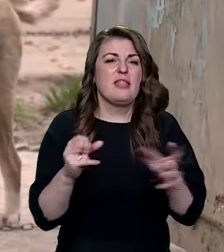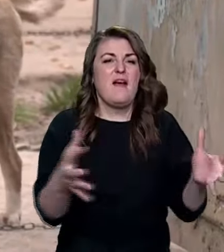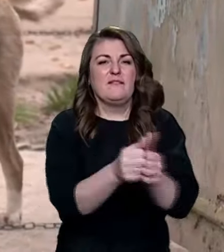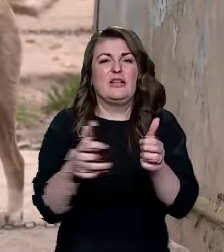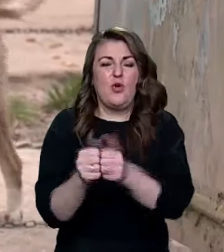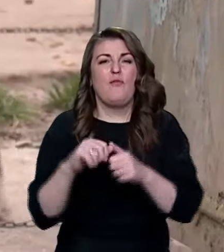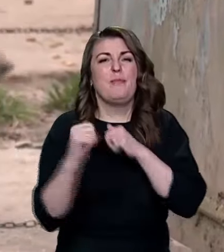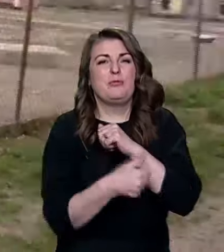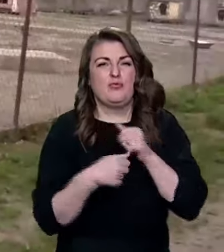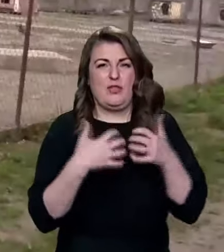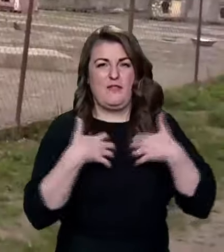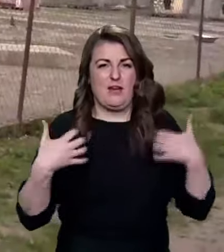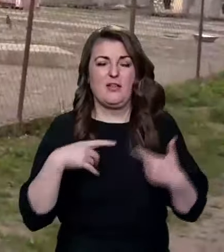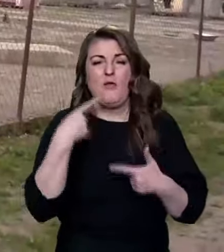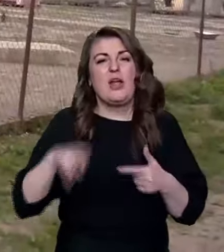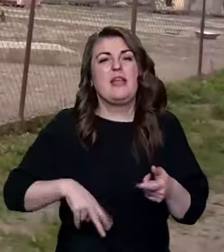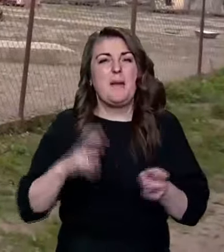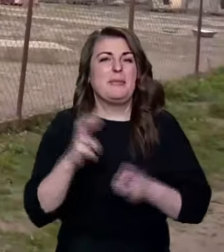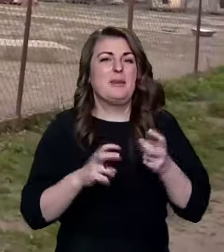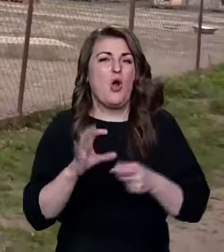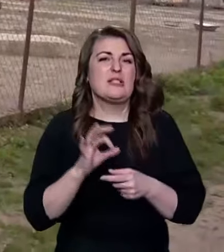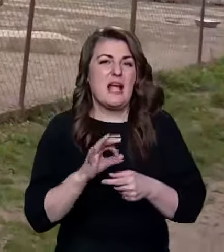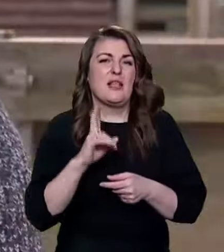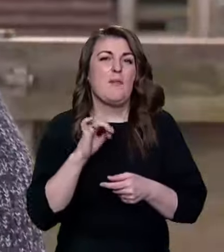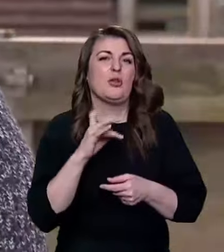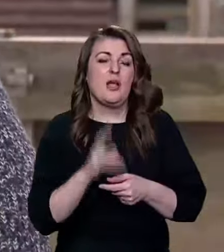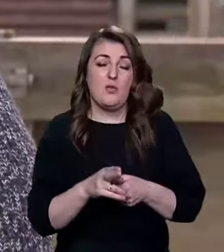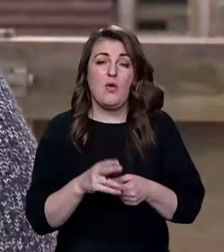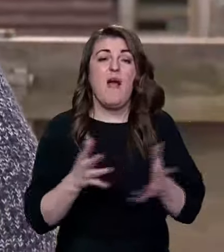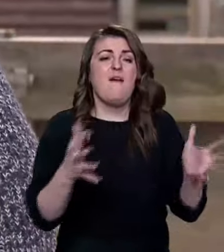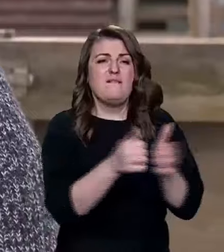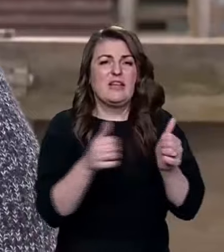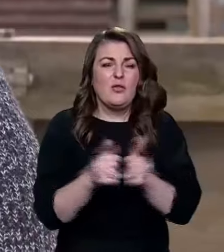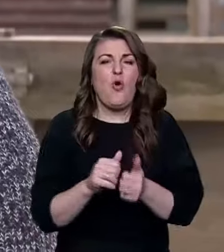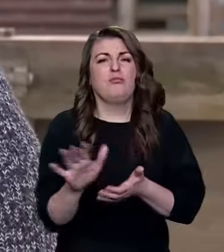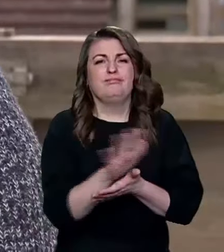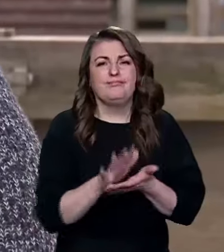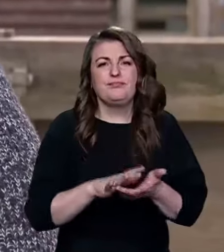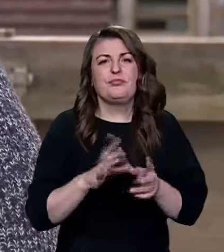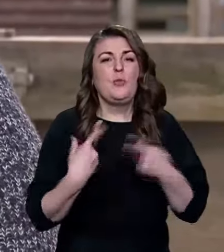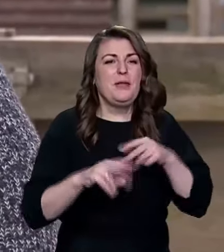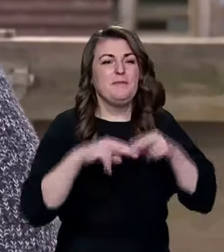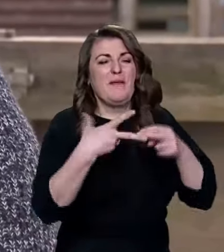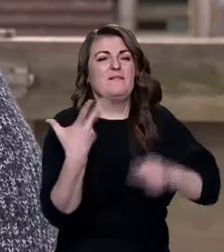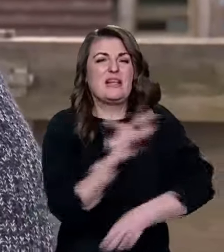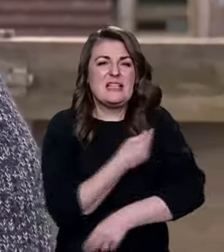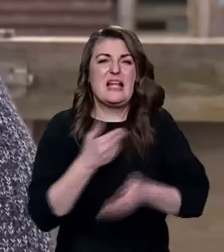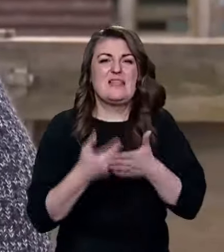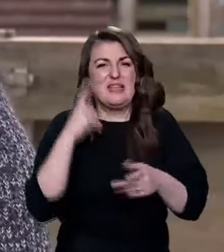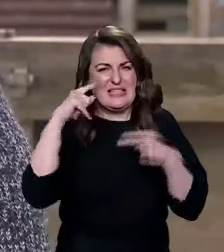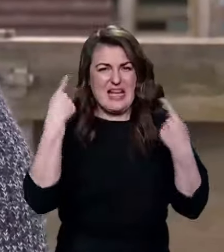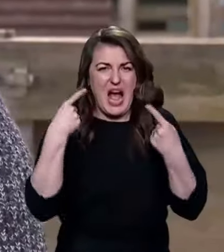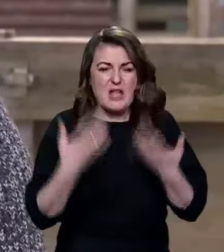тварин у Луцькій громаді, говорить директорка підприємства Оксана Богданюк. Відлов стерилізації, відпуск на місце відлову, вакцинації, відсказу